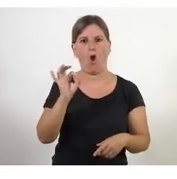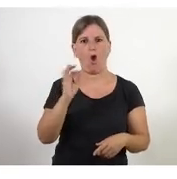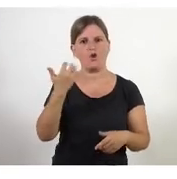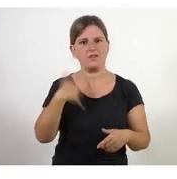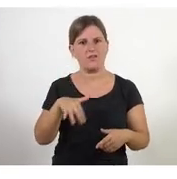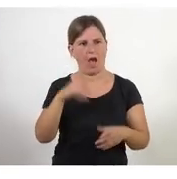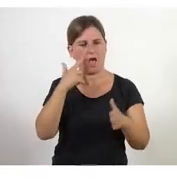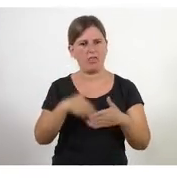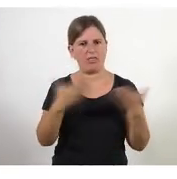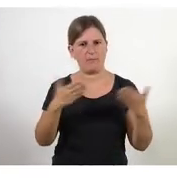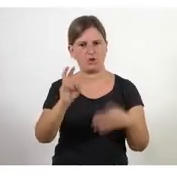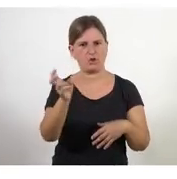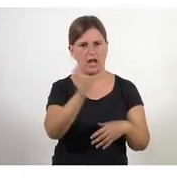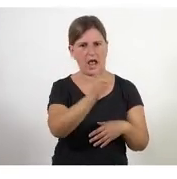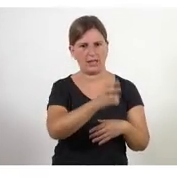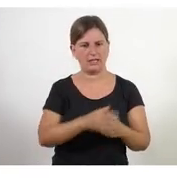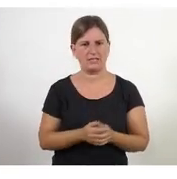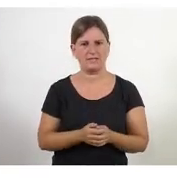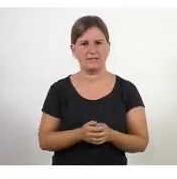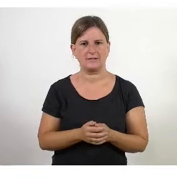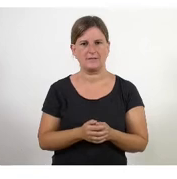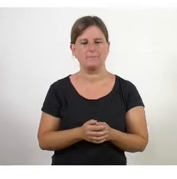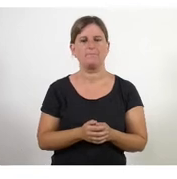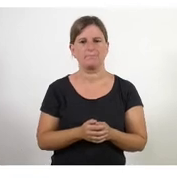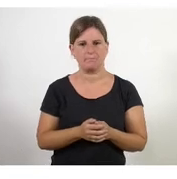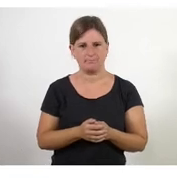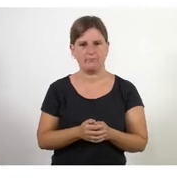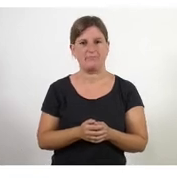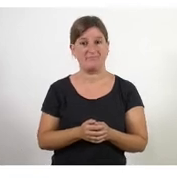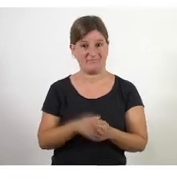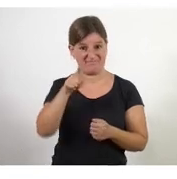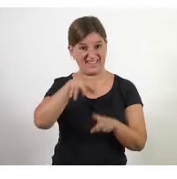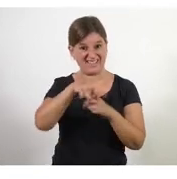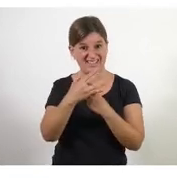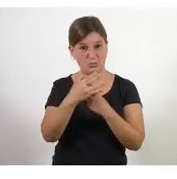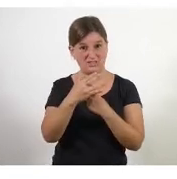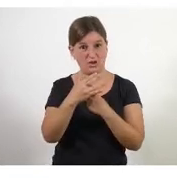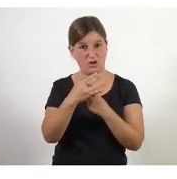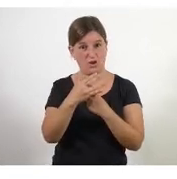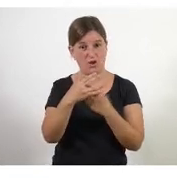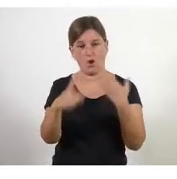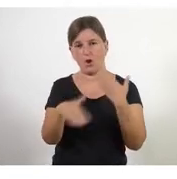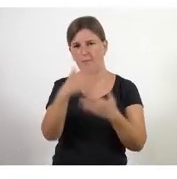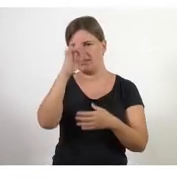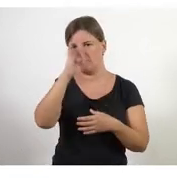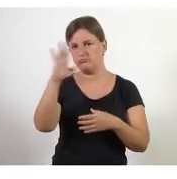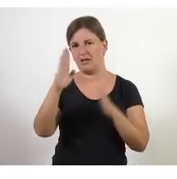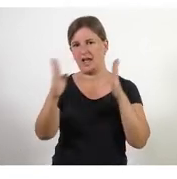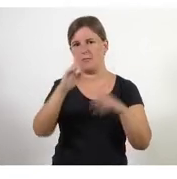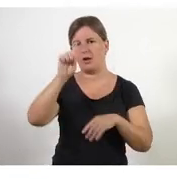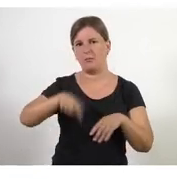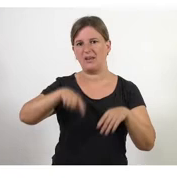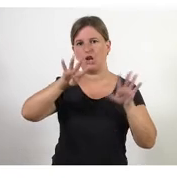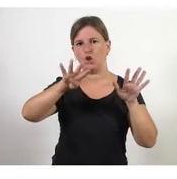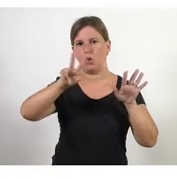està demostrat perquè us feu una idea tot això va començar ja a gestar-se cap als anys 80